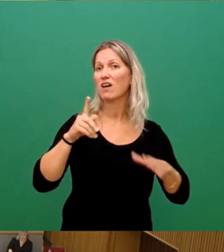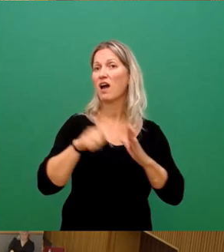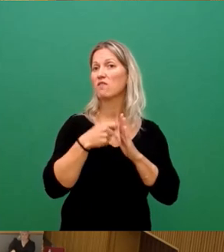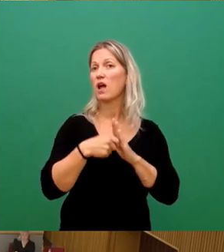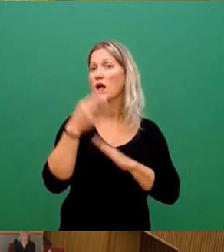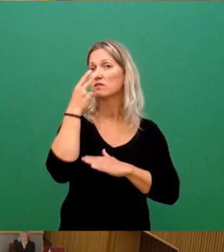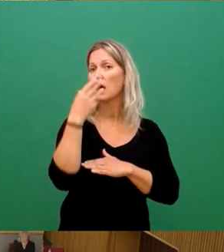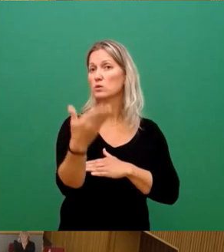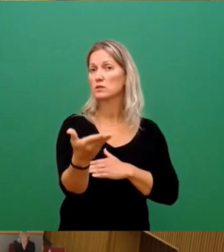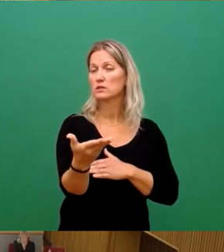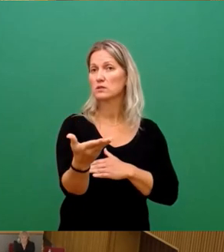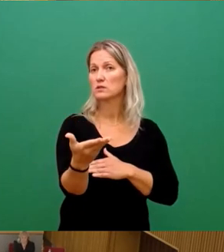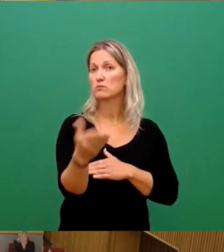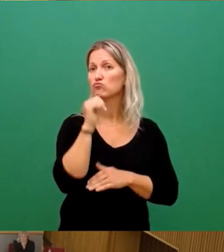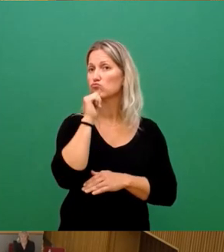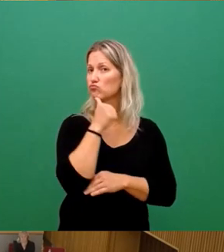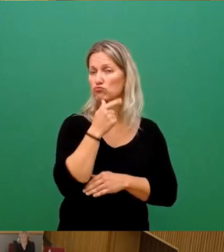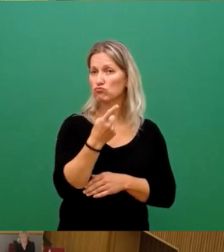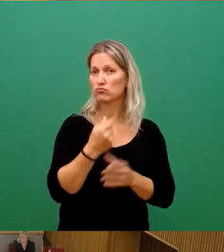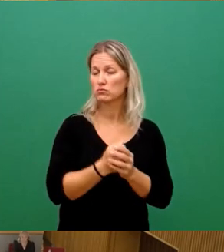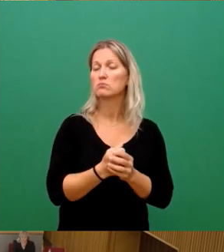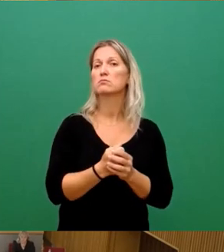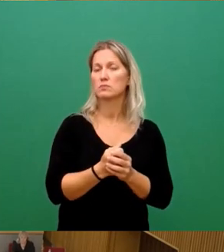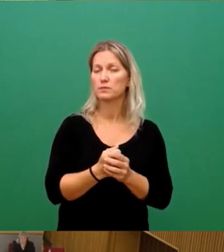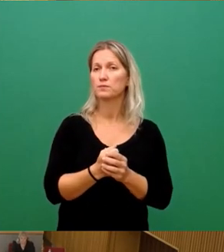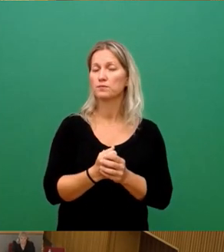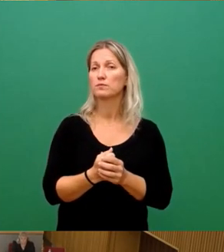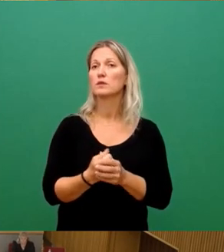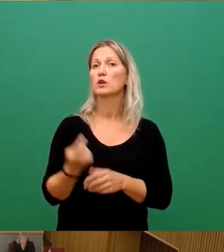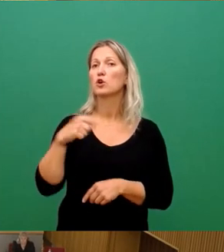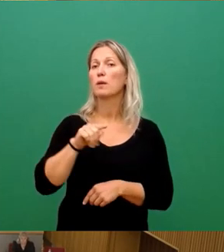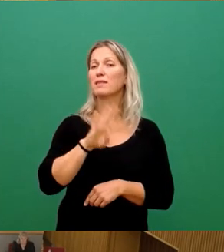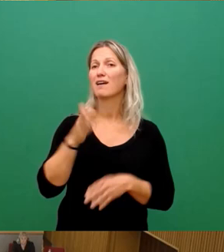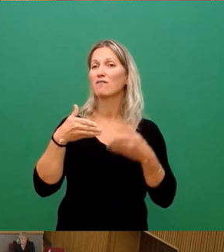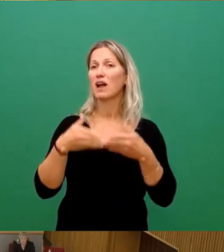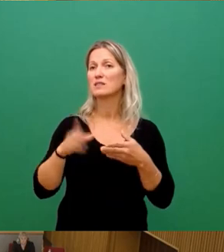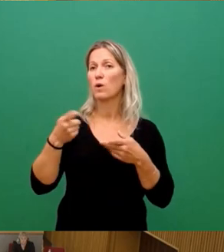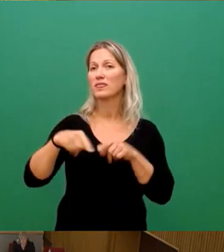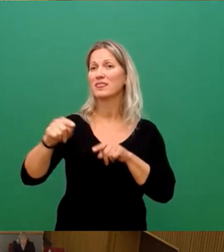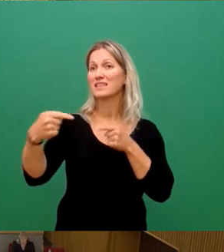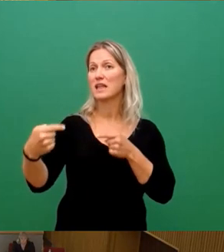das Wort gewünscht? Nein. Dann sind wir bei der Fraktion Dissidenten. Lichtin.